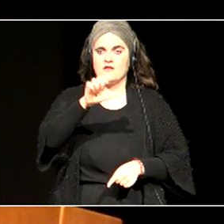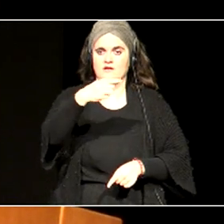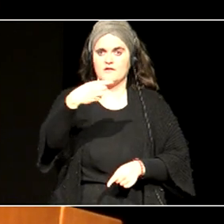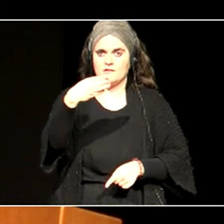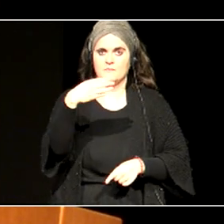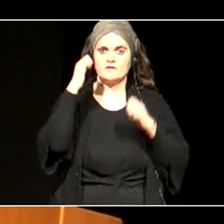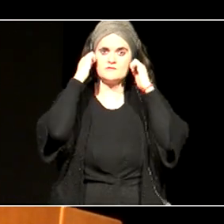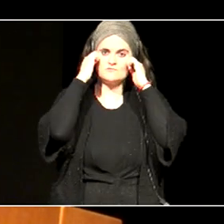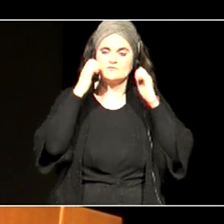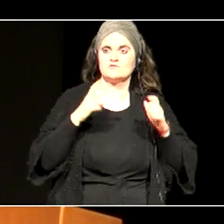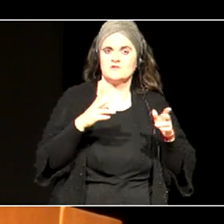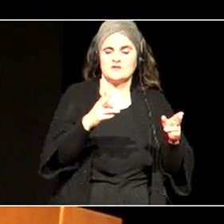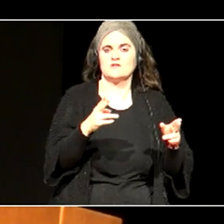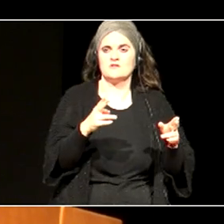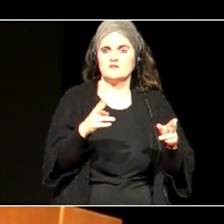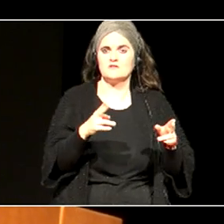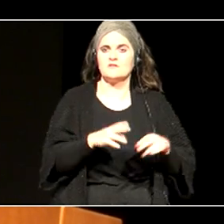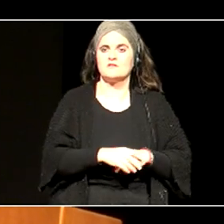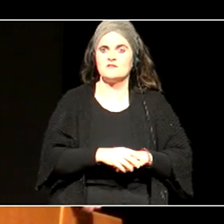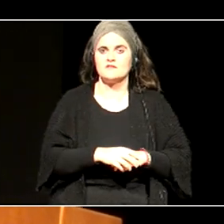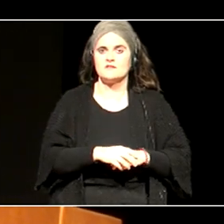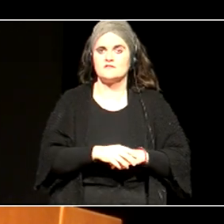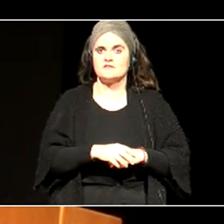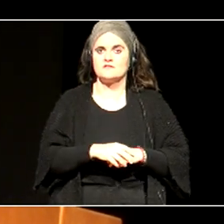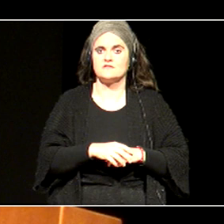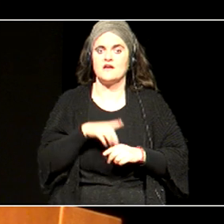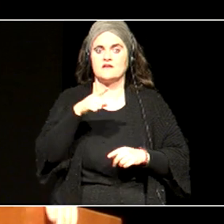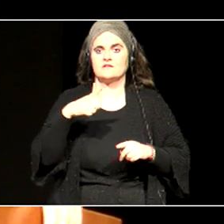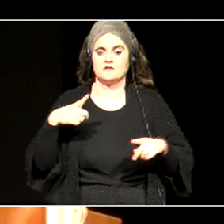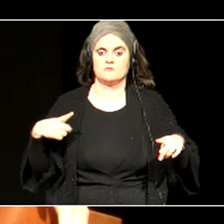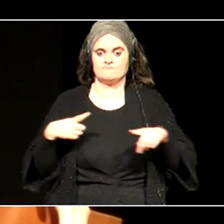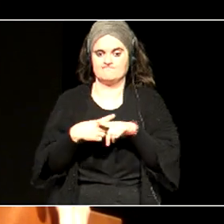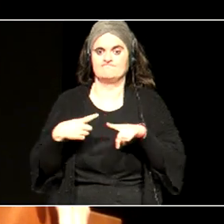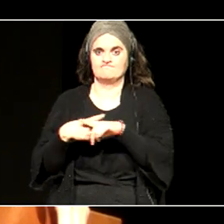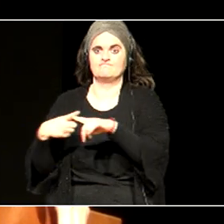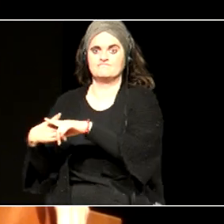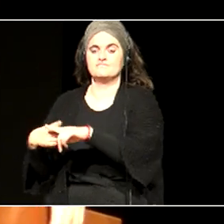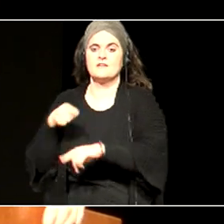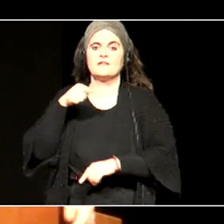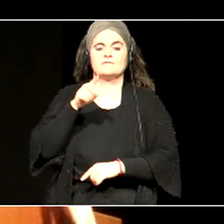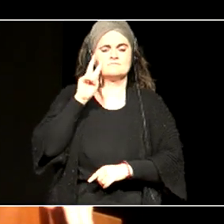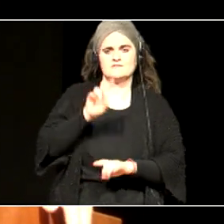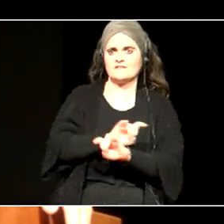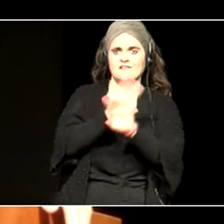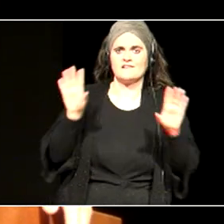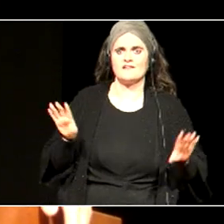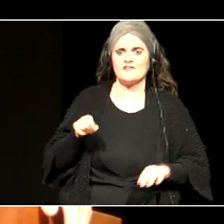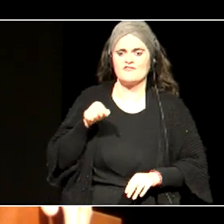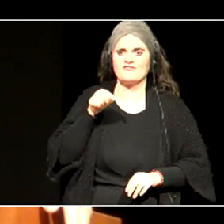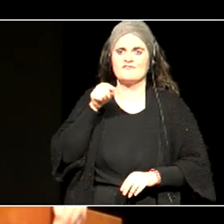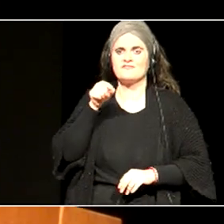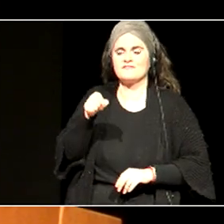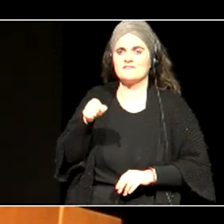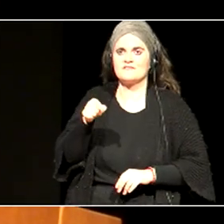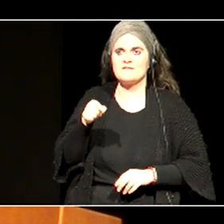dugunok, ben diagramen kontua, eta interseksioak, argitagarbi, agertzen ziren, hori, beti,